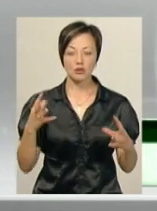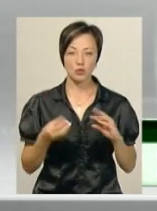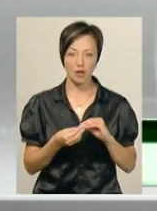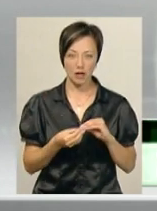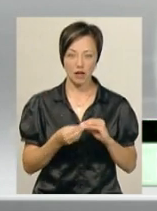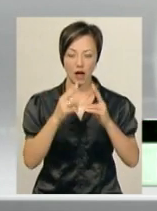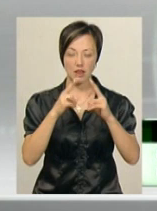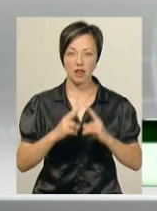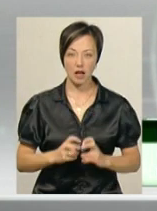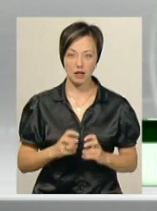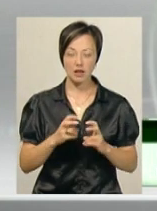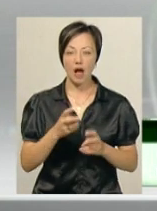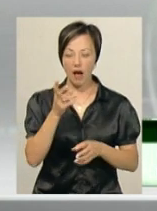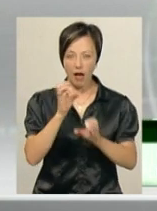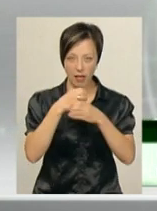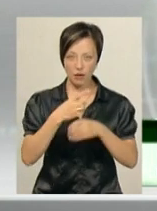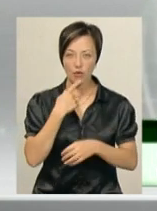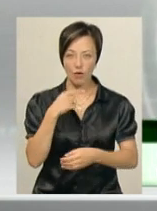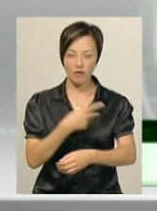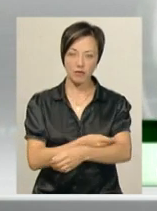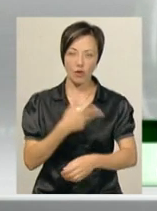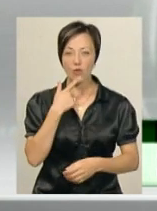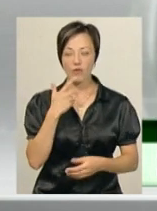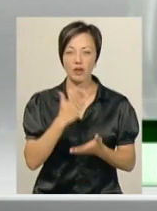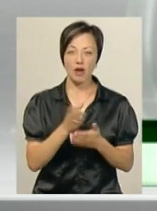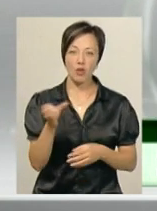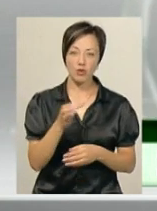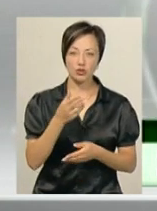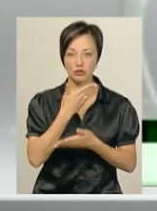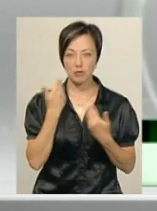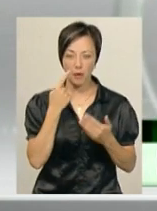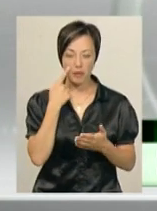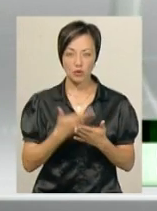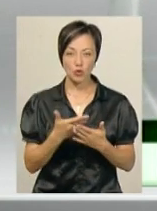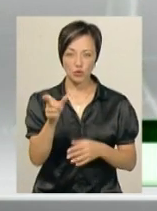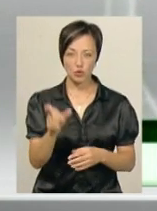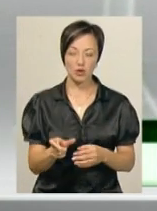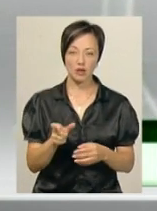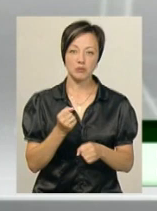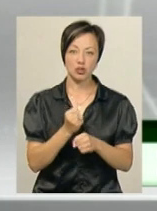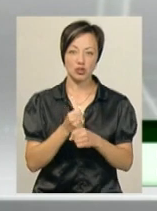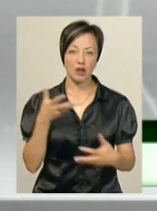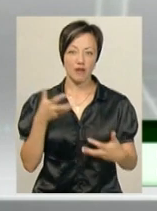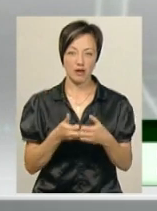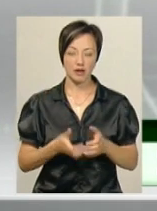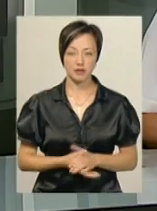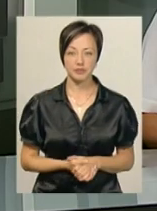аналізів крові на вміст алкоголю у крові водія, якого підозрюють у стрільченні ДТП.